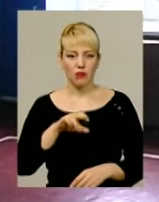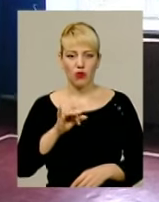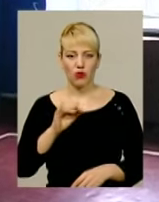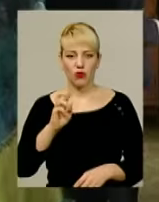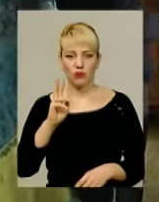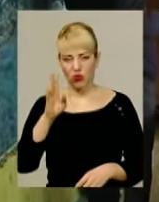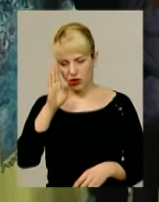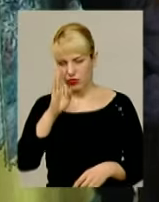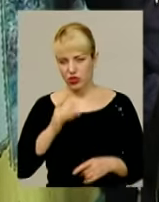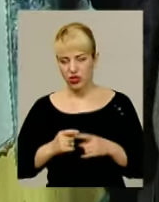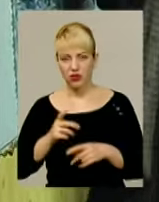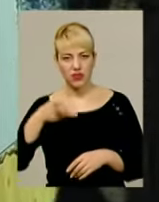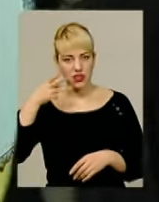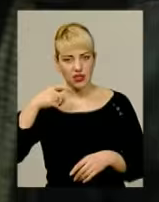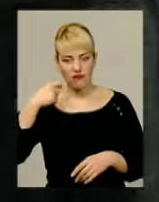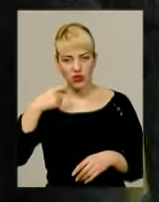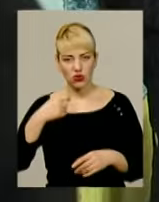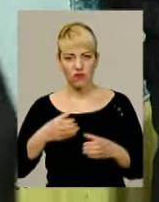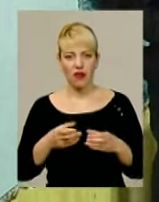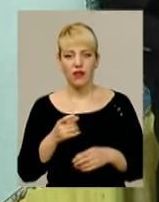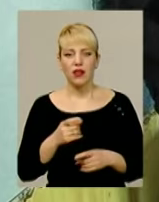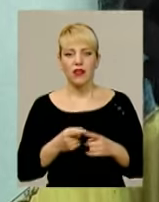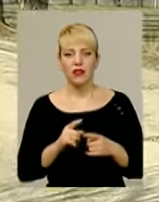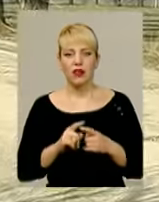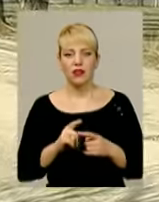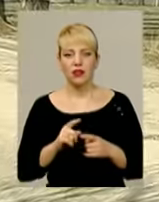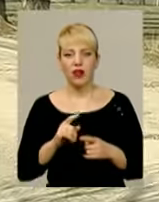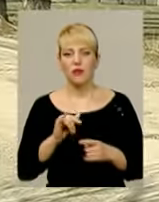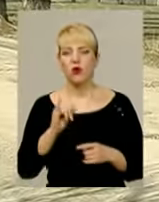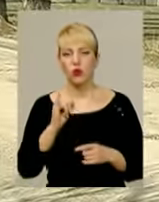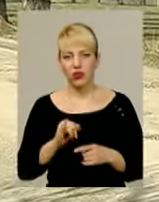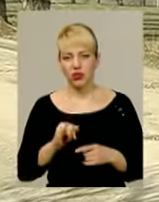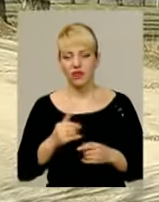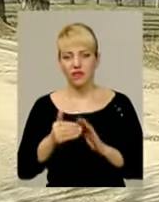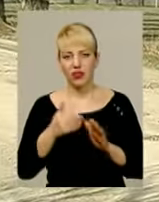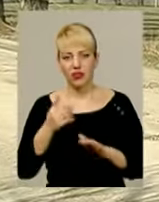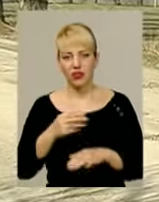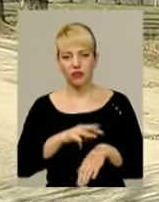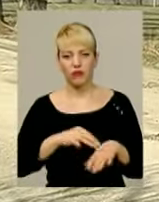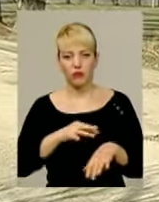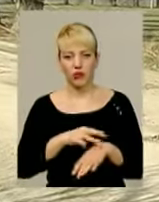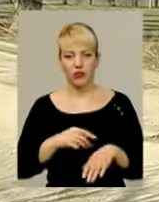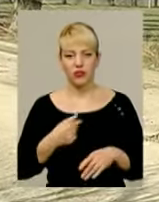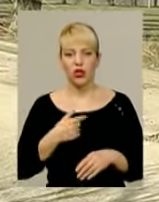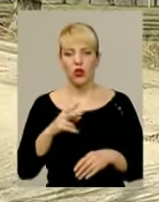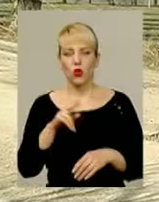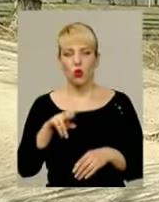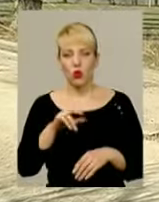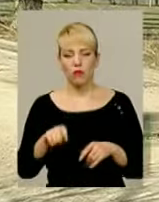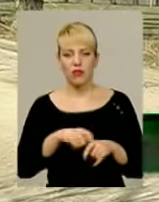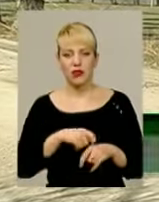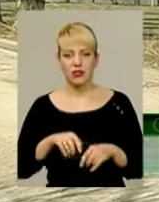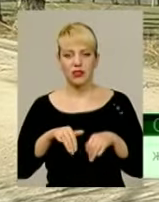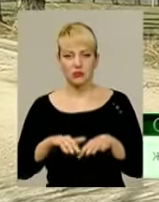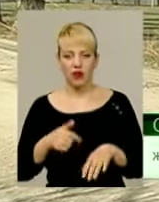чоловік зафіксував на камеру та викликав правоохоронців з Ярмолинців. «Даже до справи матеріалу я додавав відео, як машина була загружена,